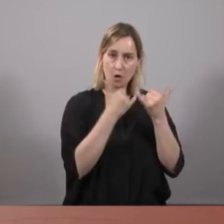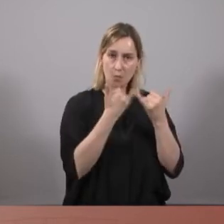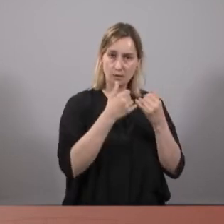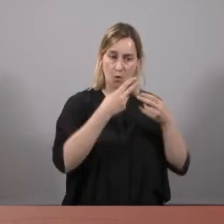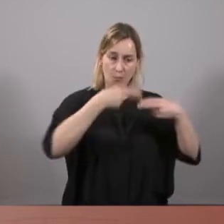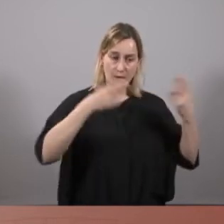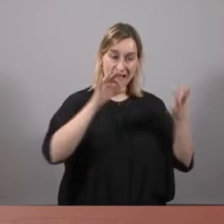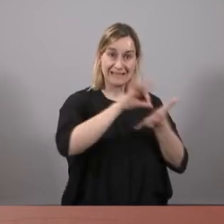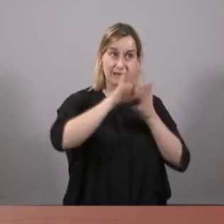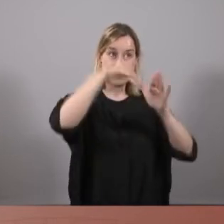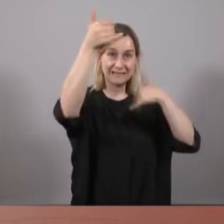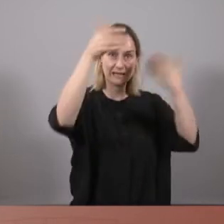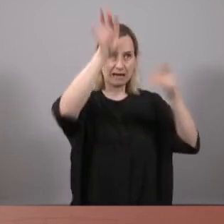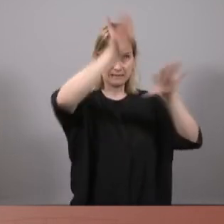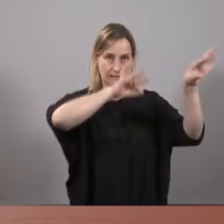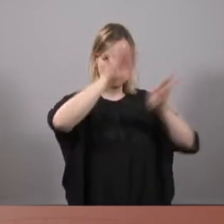externalitzats,